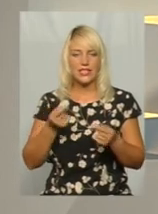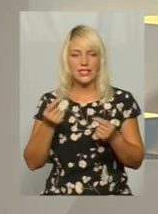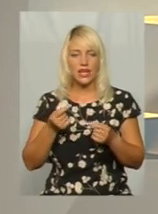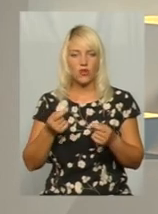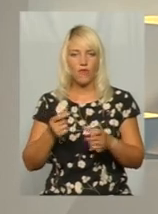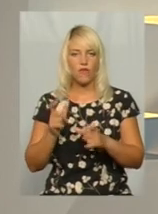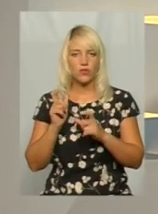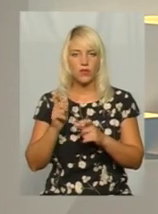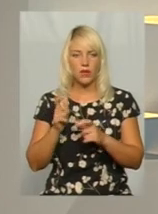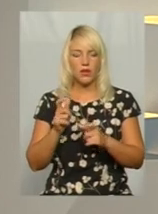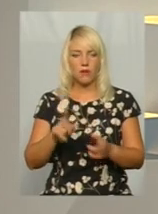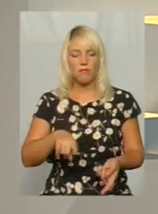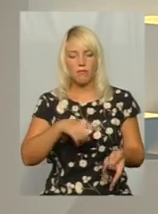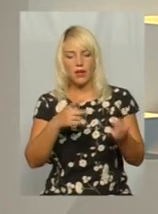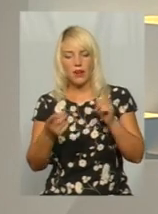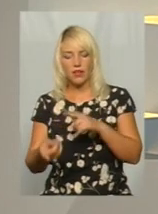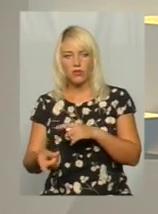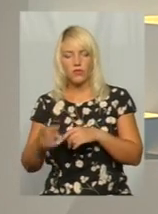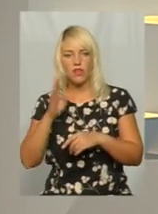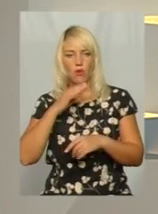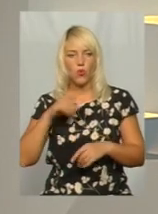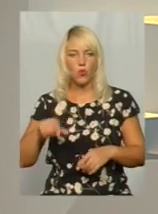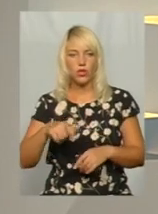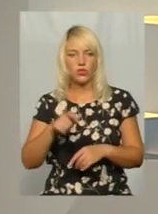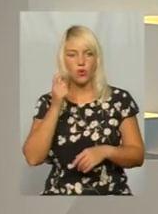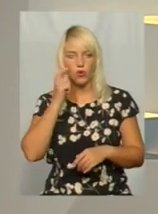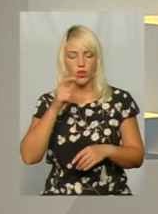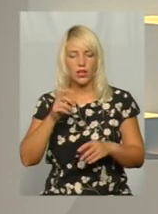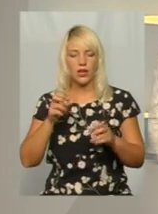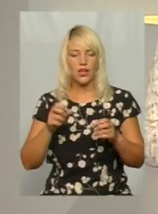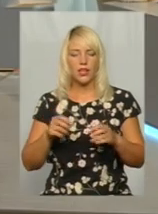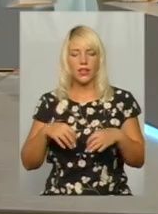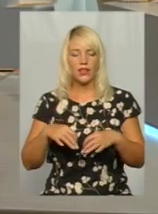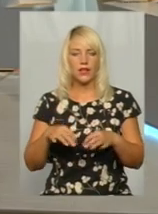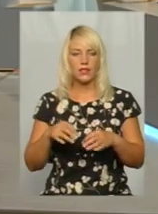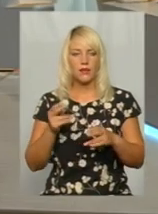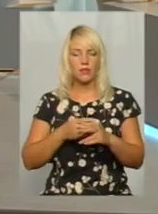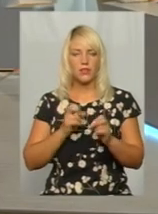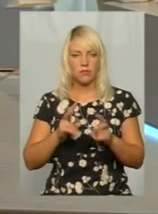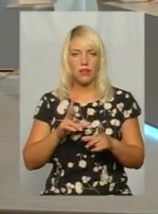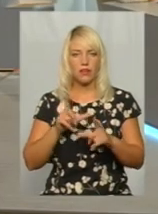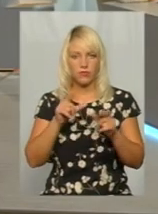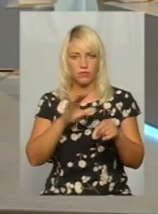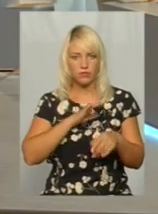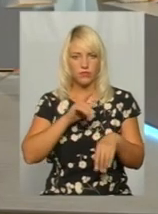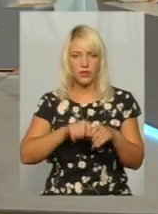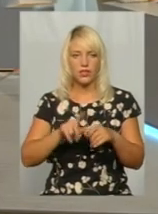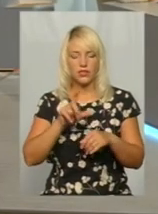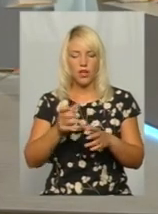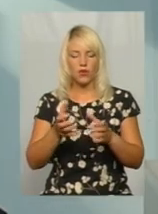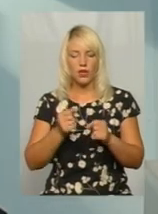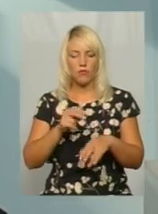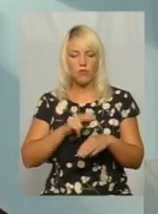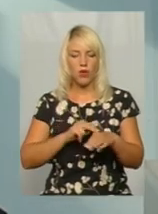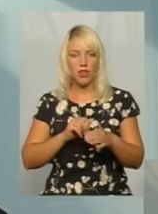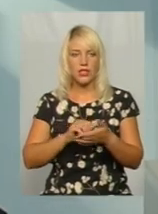причепами перекинувся у річку Укртрансбезпека. Виїжджала на місце? За отриманими від поліції даними,